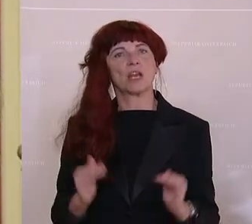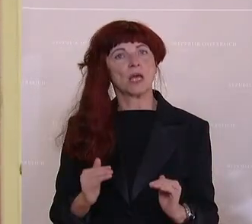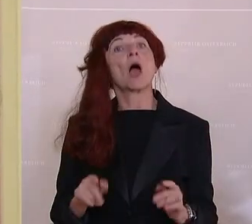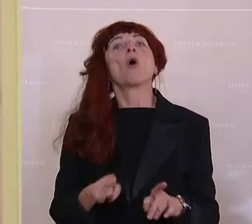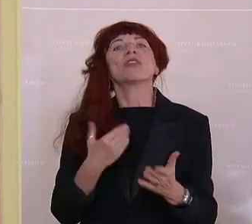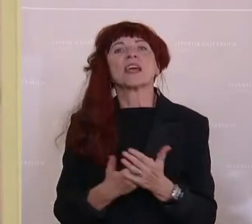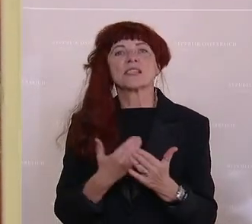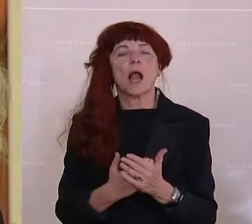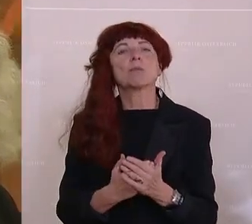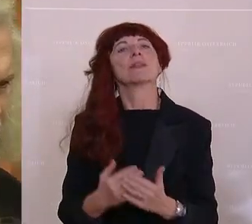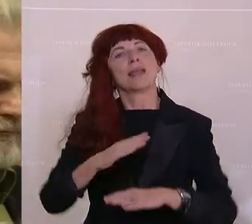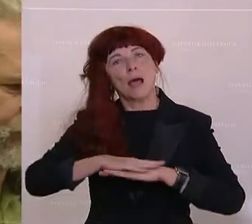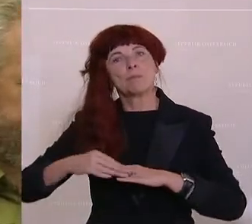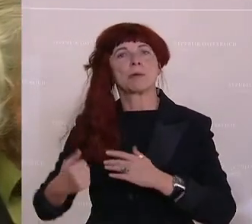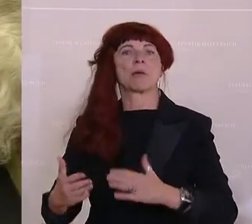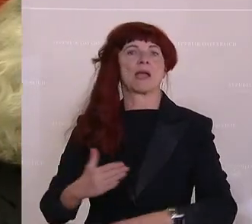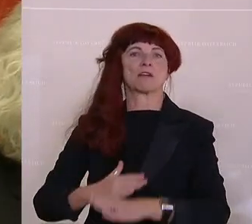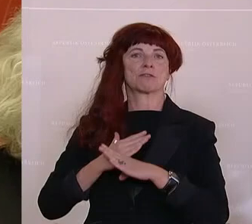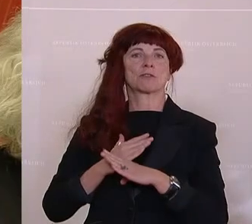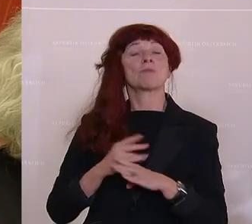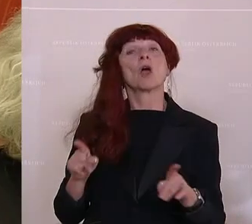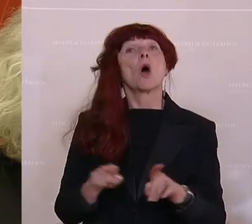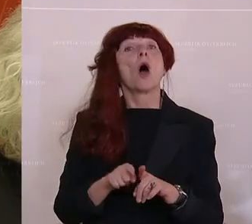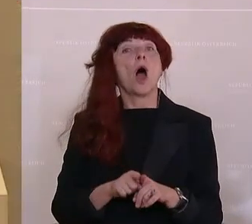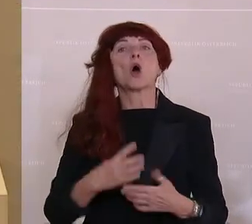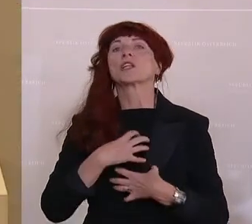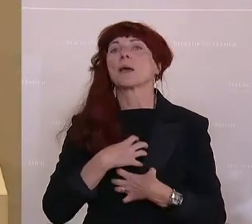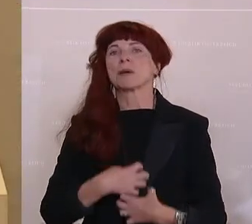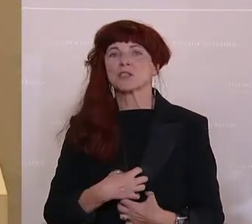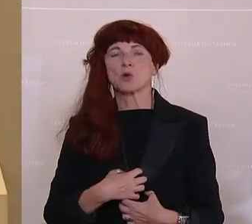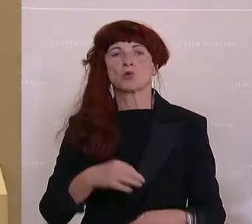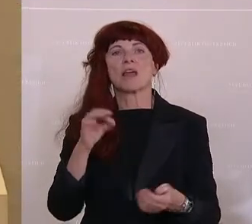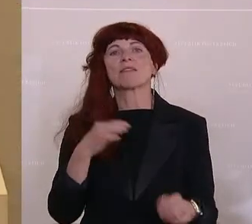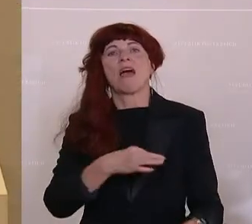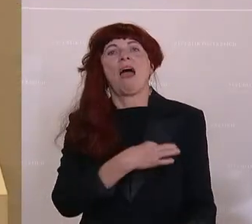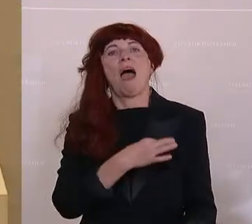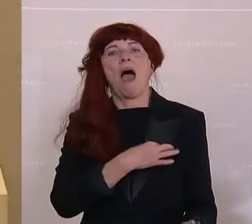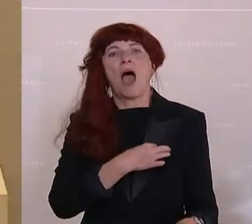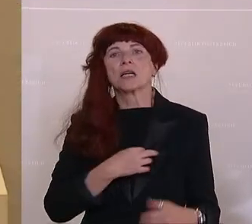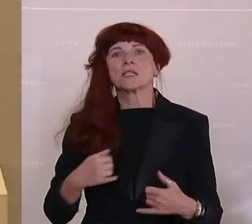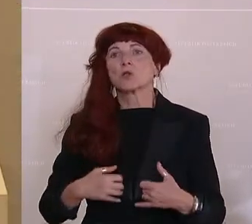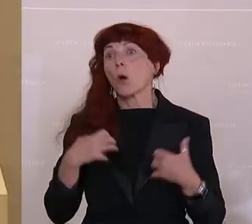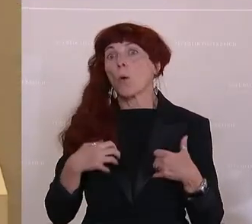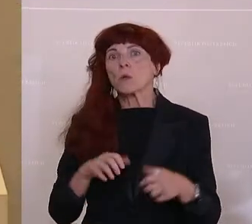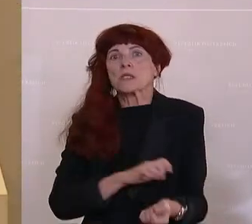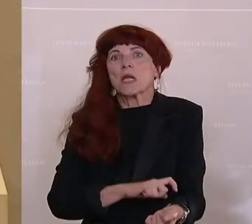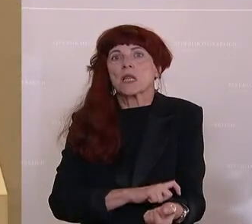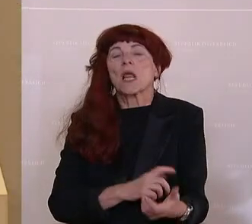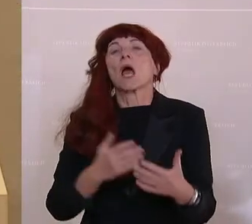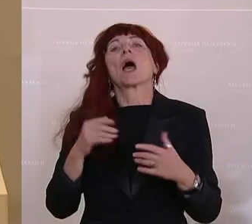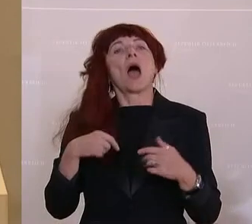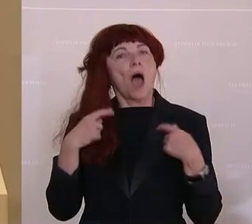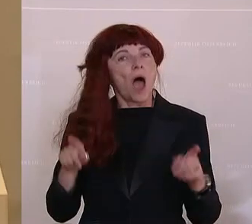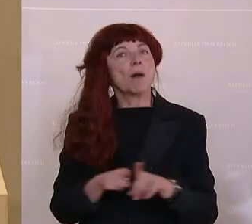Natürlich bei Depressionen, bei Angstnerosen gibt es gesundheitliche Fortschritte, aber auch ansatzweise bei